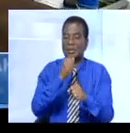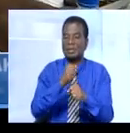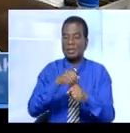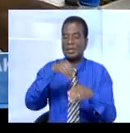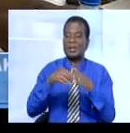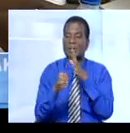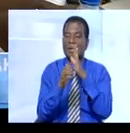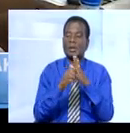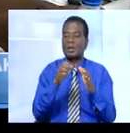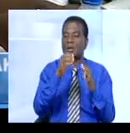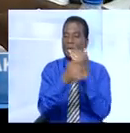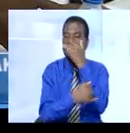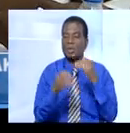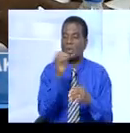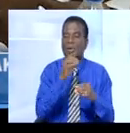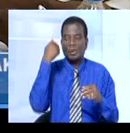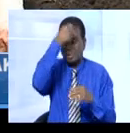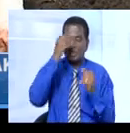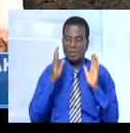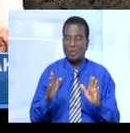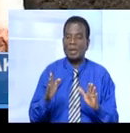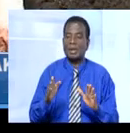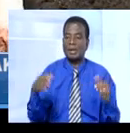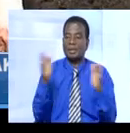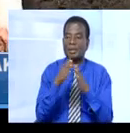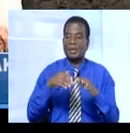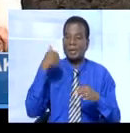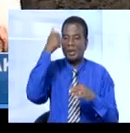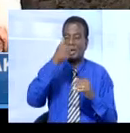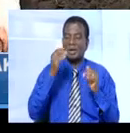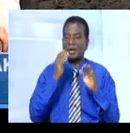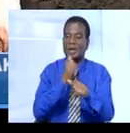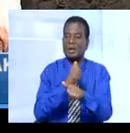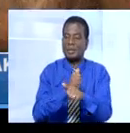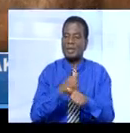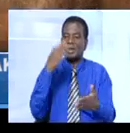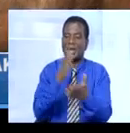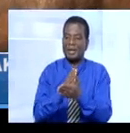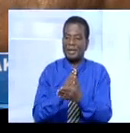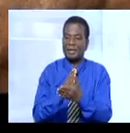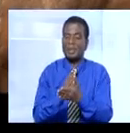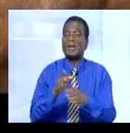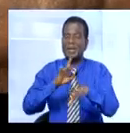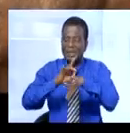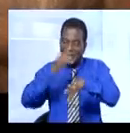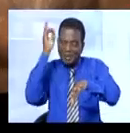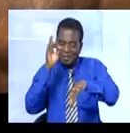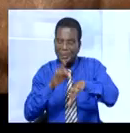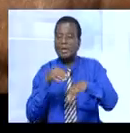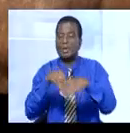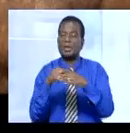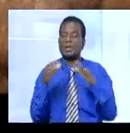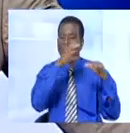pays ouest-africains. La rencontre d'Abidjan réaffirme l'urgence d'arrêter l'invasion de la tique et ses dégâts dans l